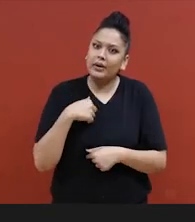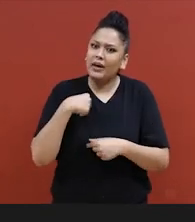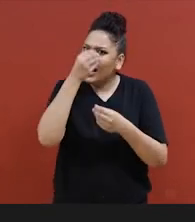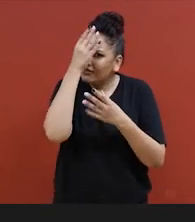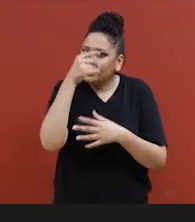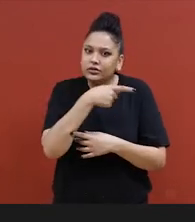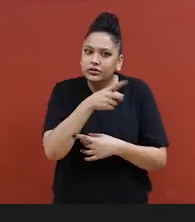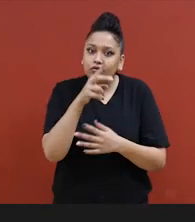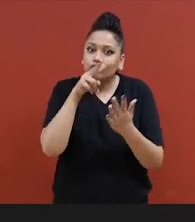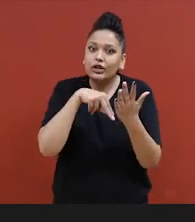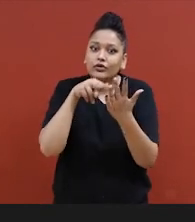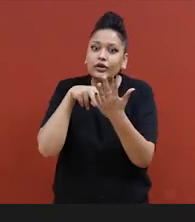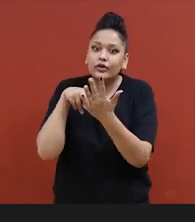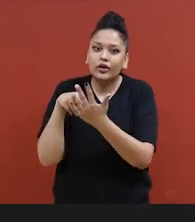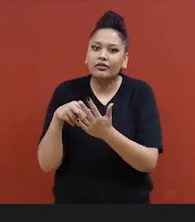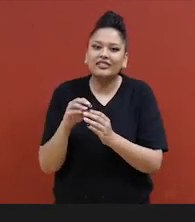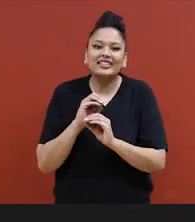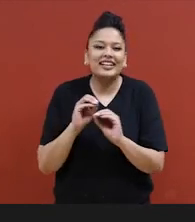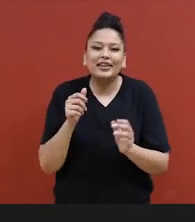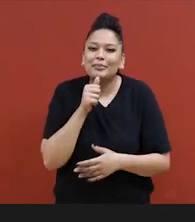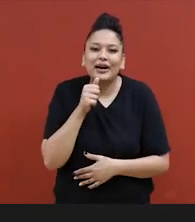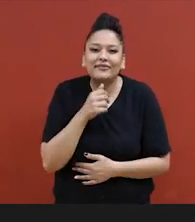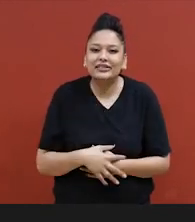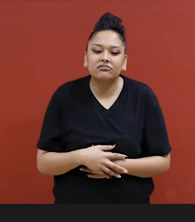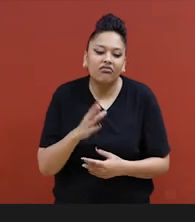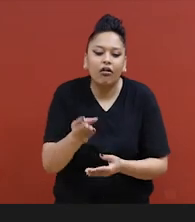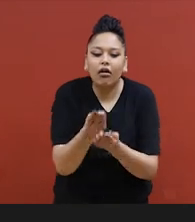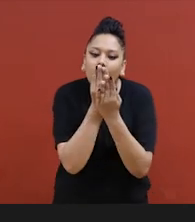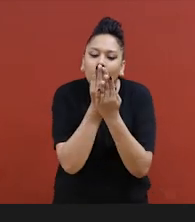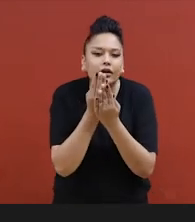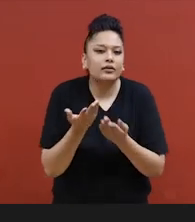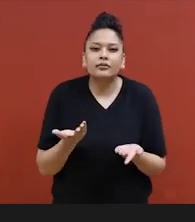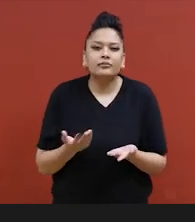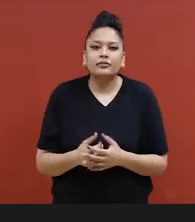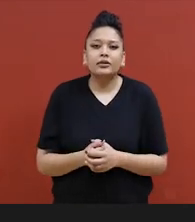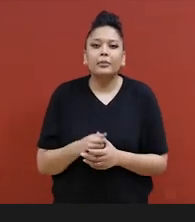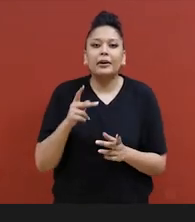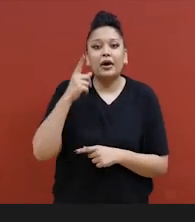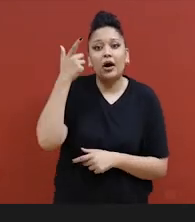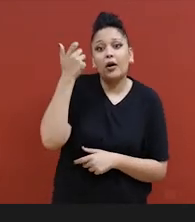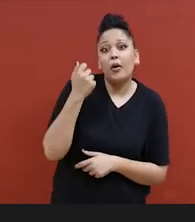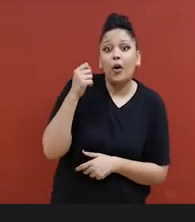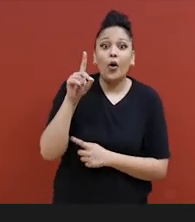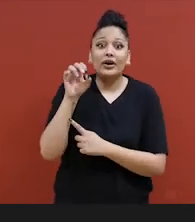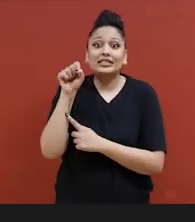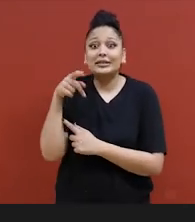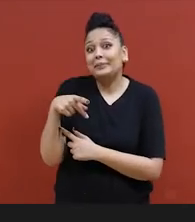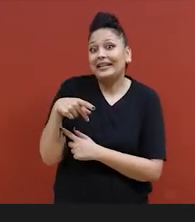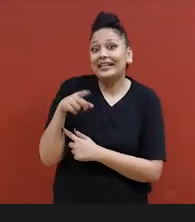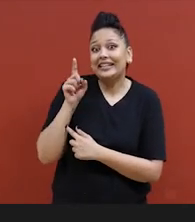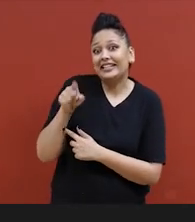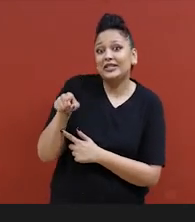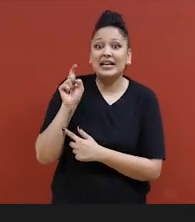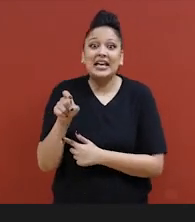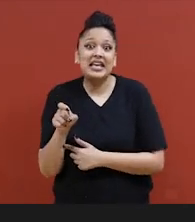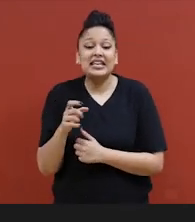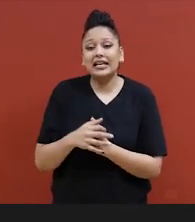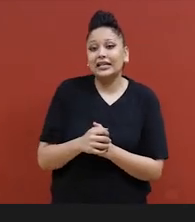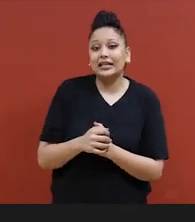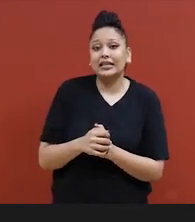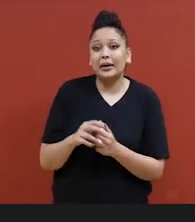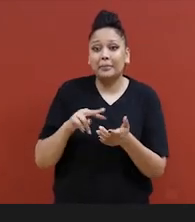Donc, c là que j l'impression de ne pas avoir de vie privée. Et les gens disent, « Bon, d'accord, vous avez le POSPH et vous avez besoin de ça.